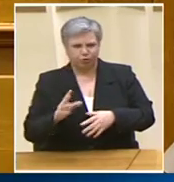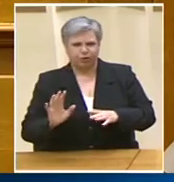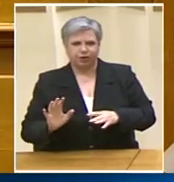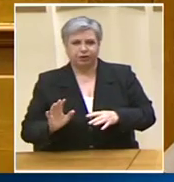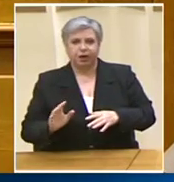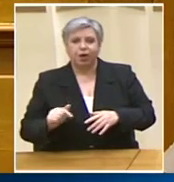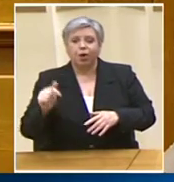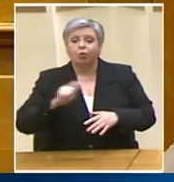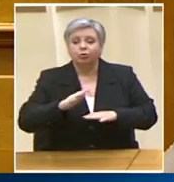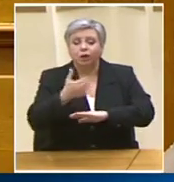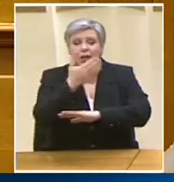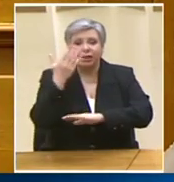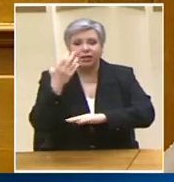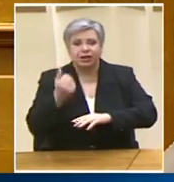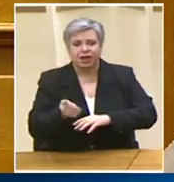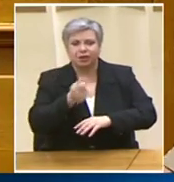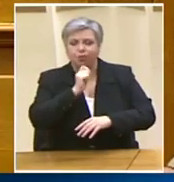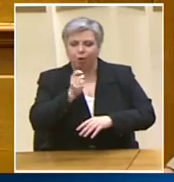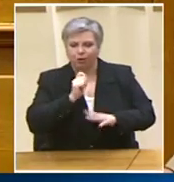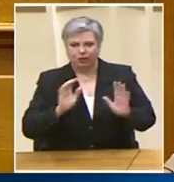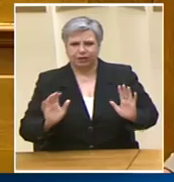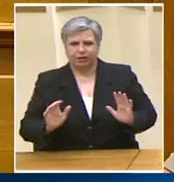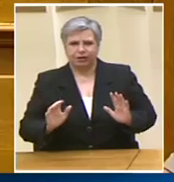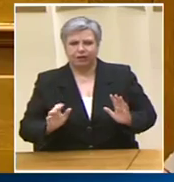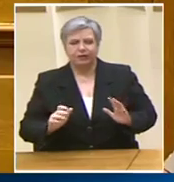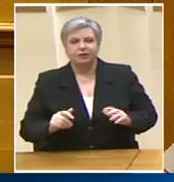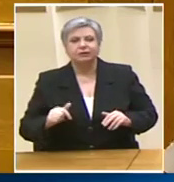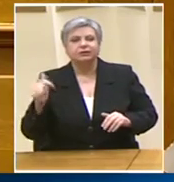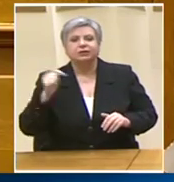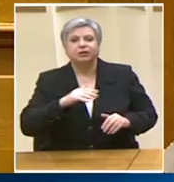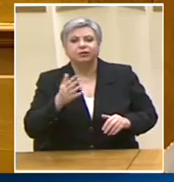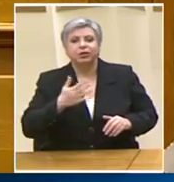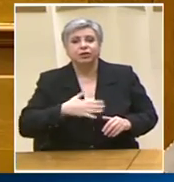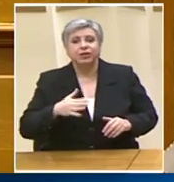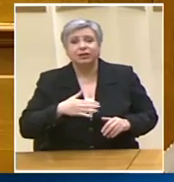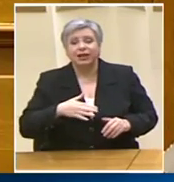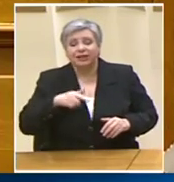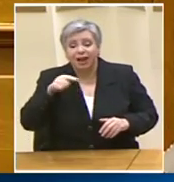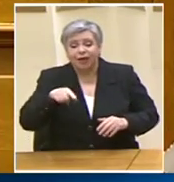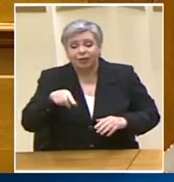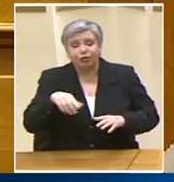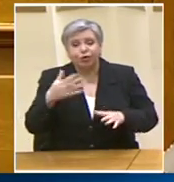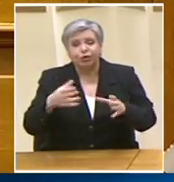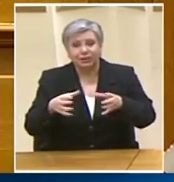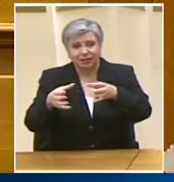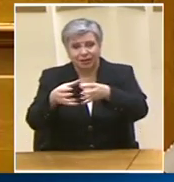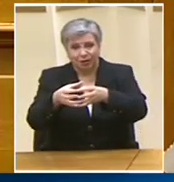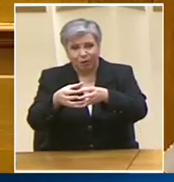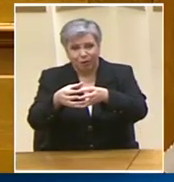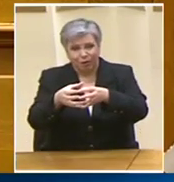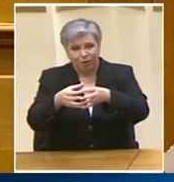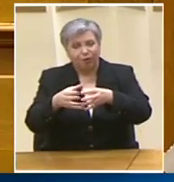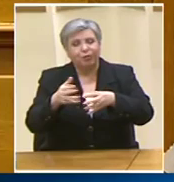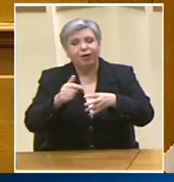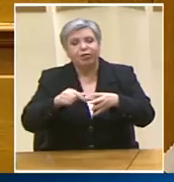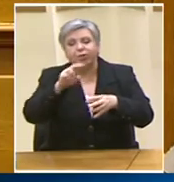δεοντολογίας επιχειρείτε την καθαίρεση της διοίκησης της αρχής μέσω αναδρομικής